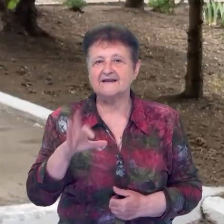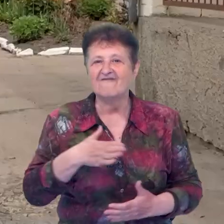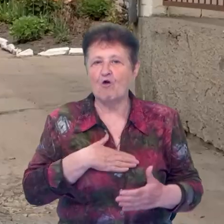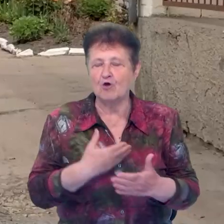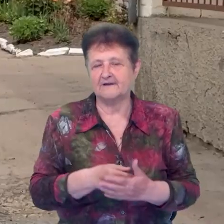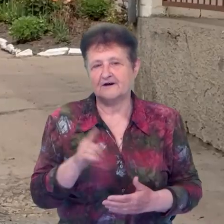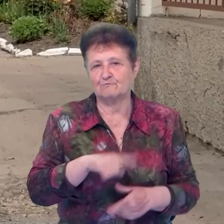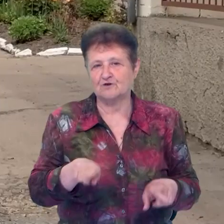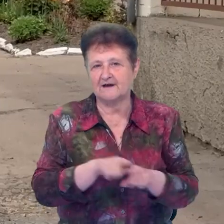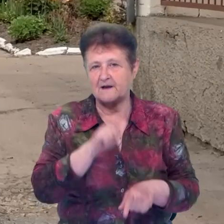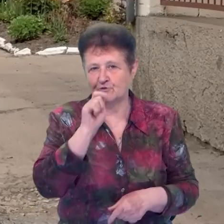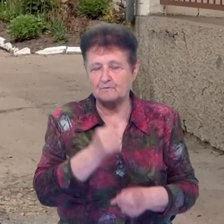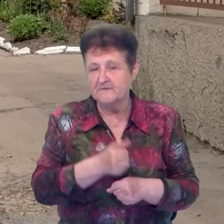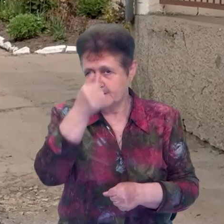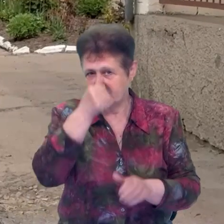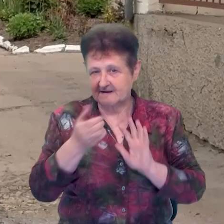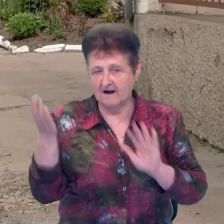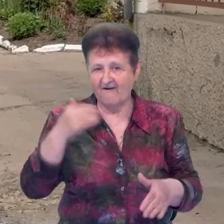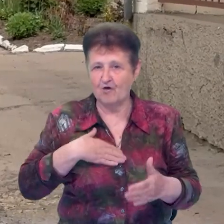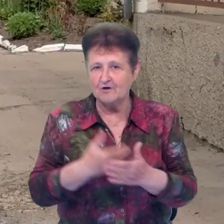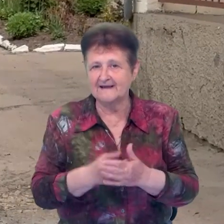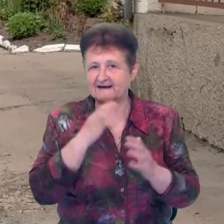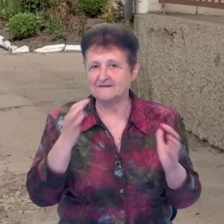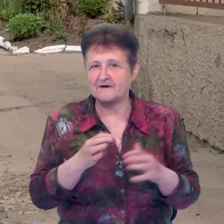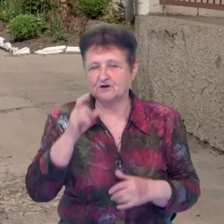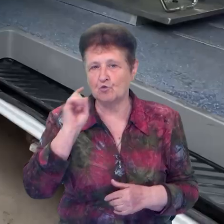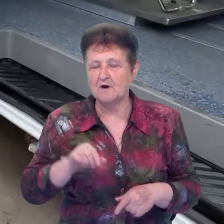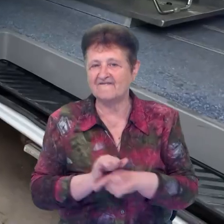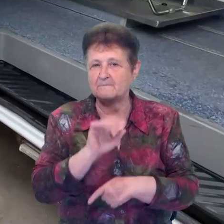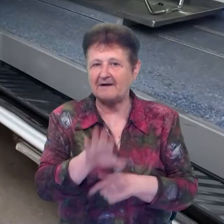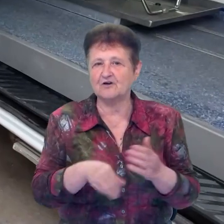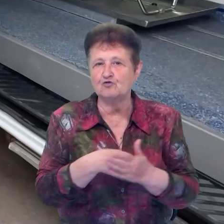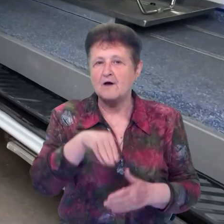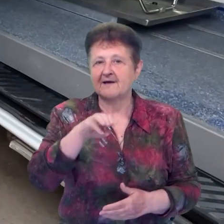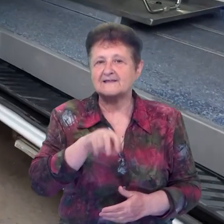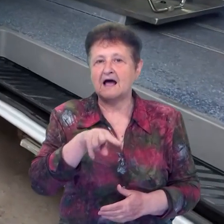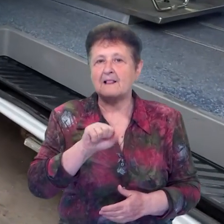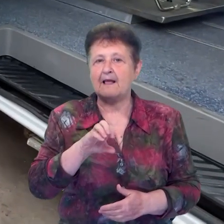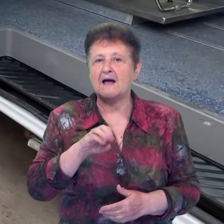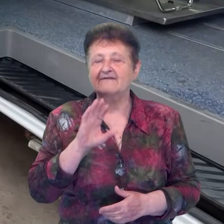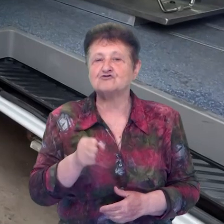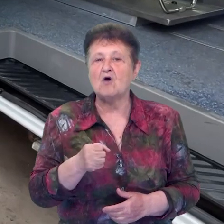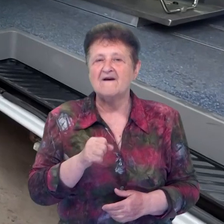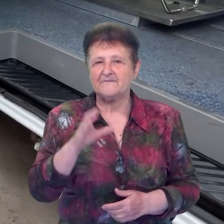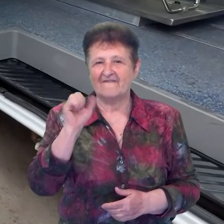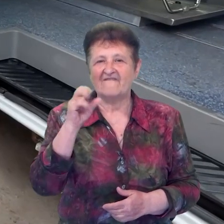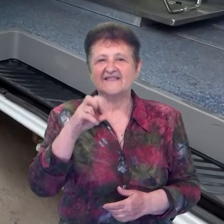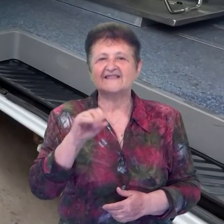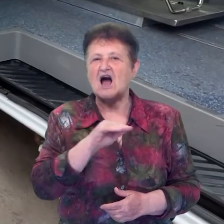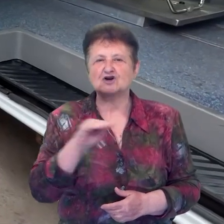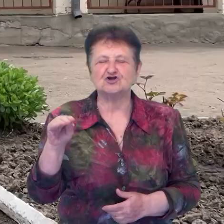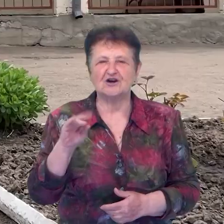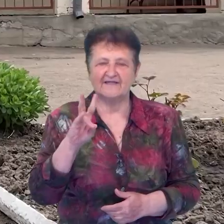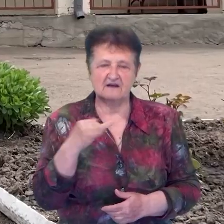вони зробили нам подарунок. Місяцем раніше волонтери «Збережи Україну» відправили до Талалаївської лікарні вантажний автомобіль із